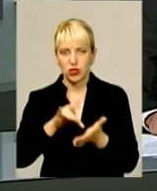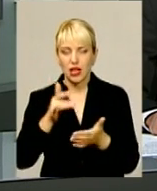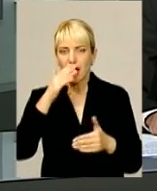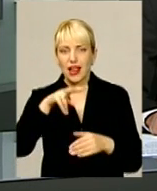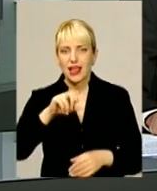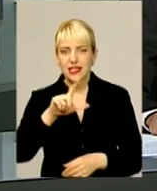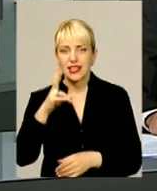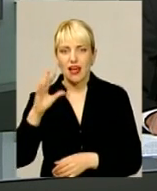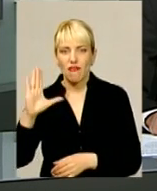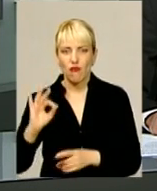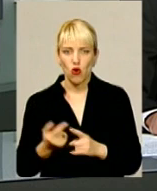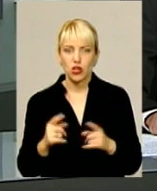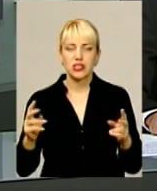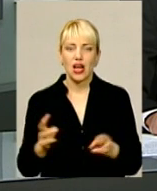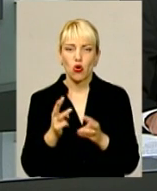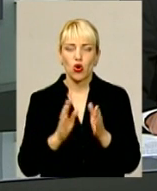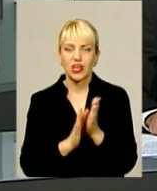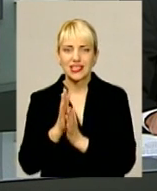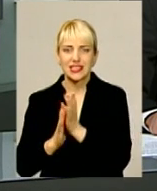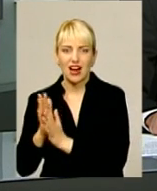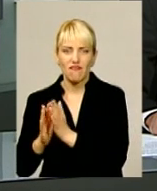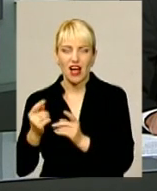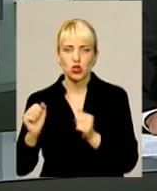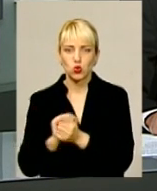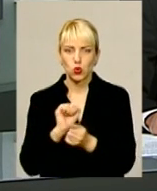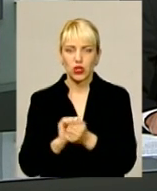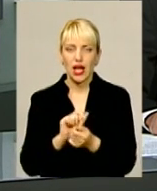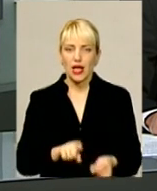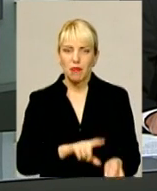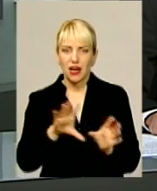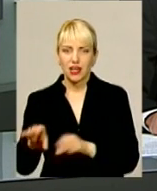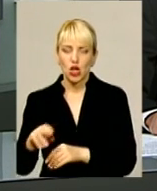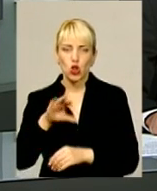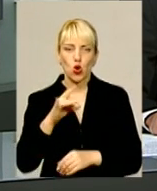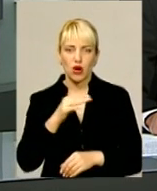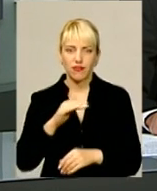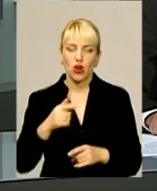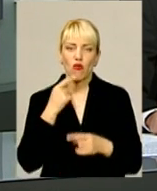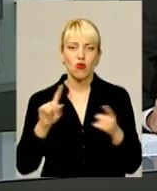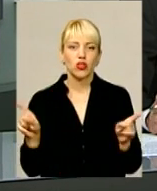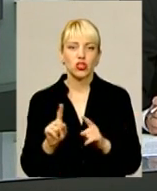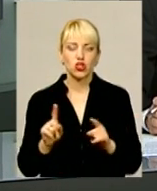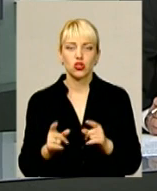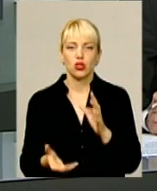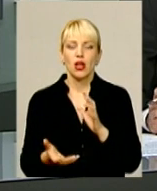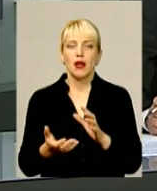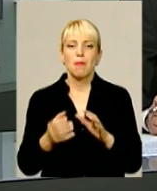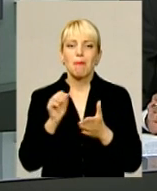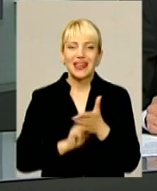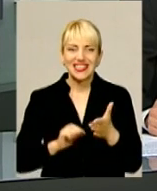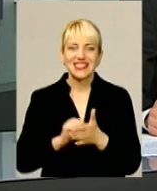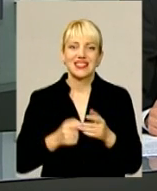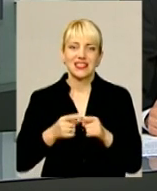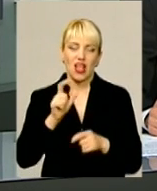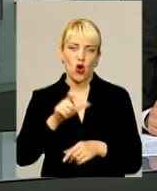мікрорайону Лезневе загорілась суха трава, полум'я перекинулась на троф'яники. Рятувальники кажуть, що причиною стала людська